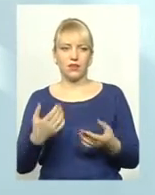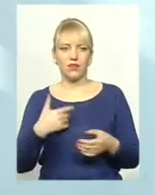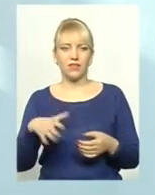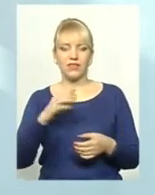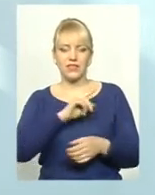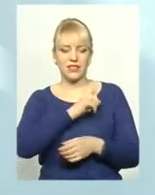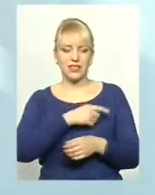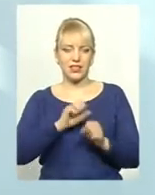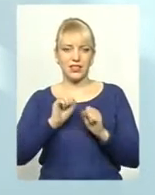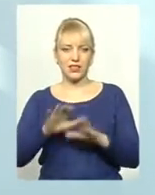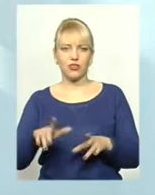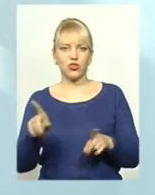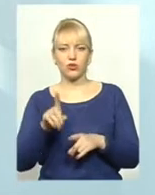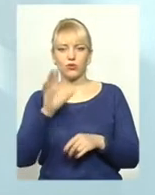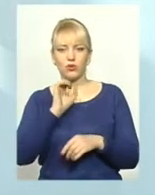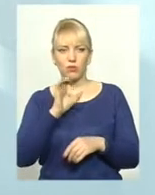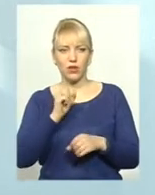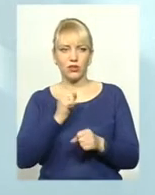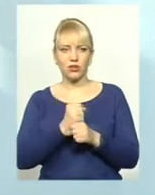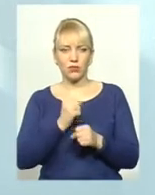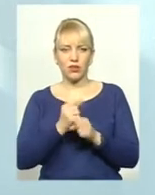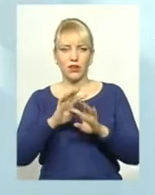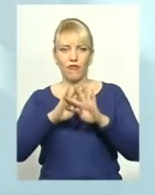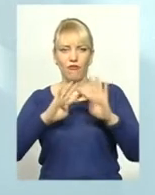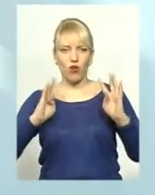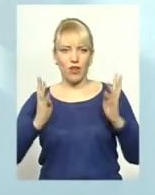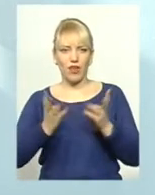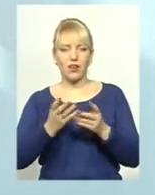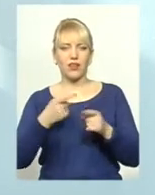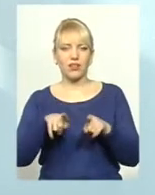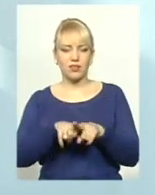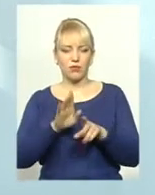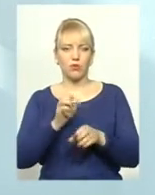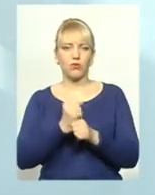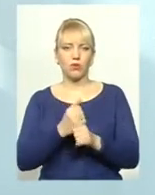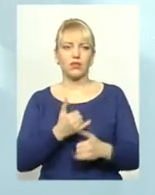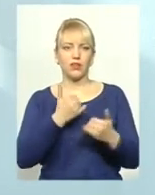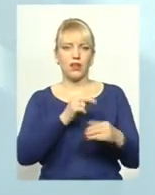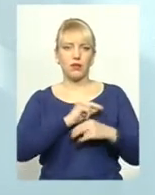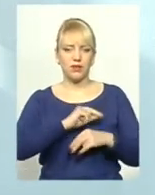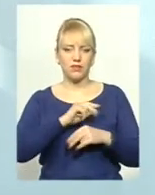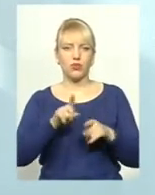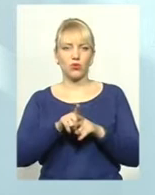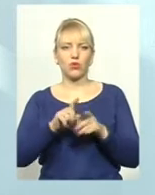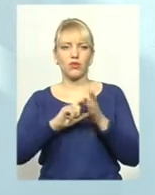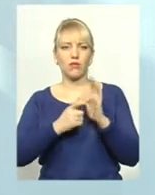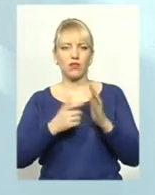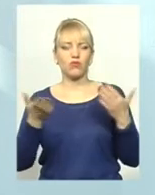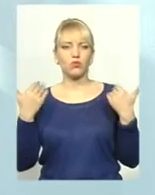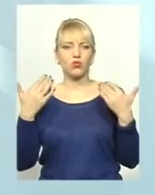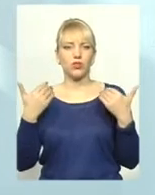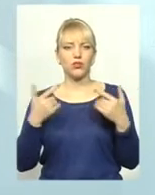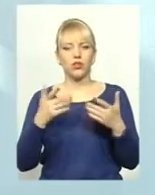сили кинули на то, щоб зробити собакам ті самі вольєри, а вже потім, в другу чергу, будемо робити для працівників і ту саму кімнату відпочинку, якийсь